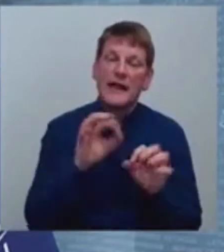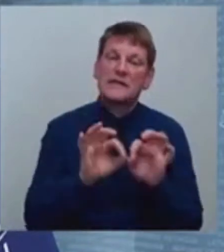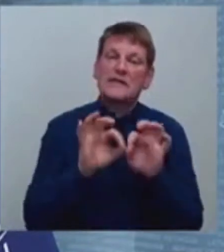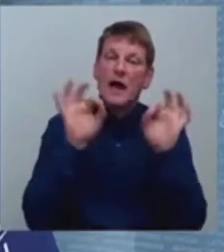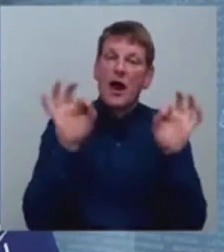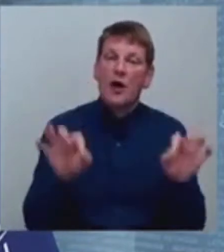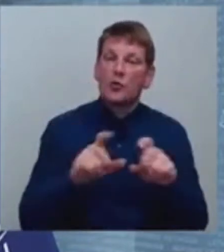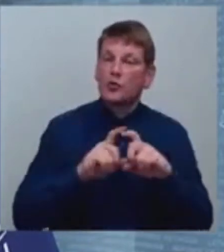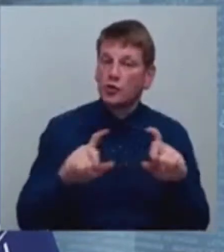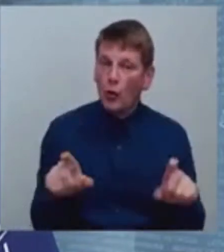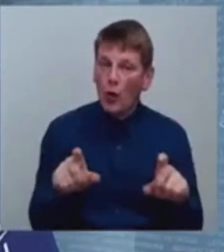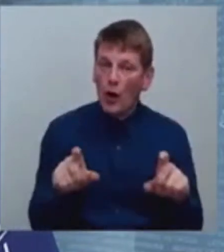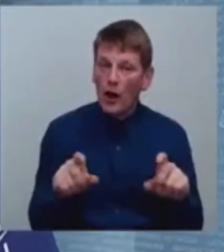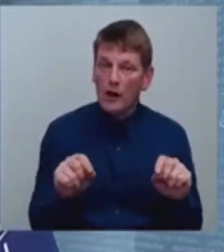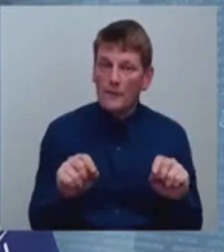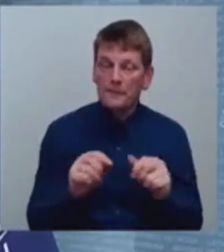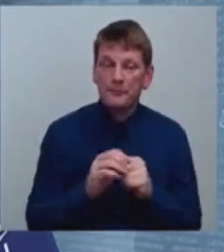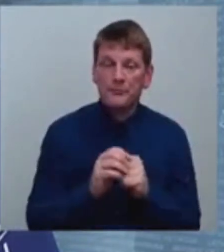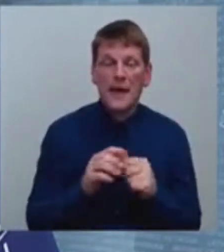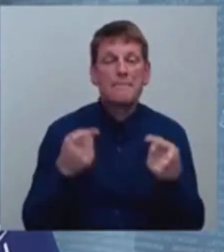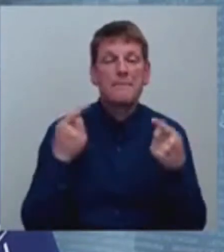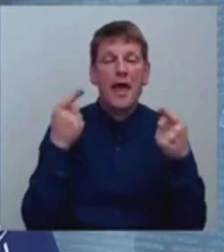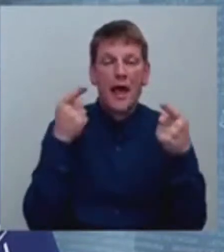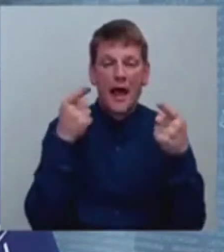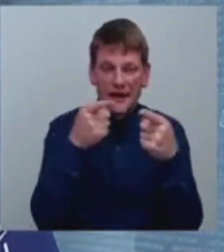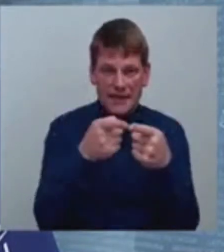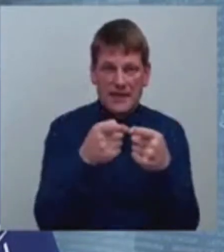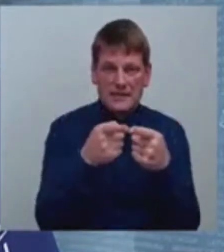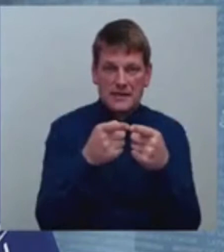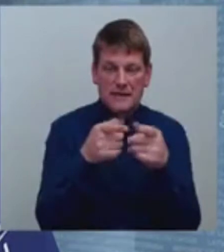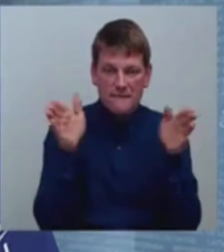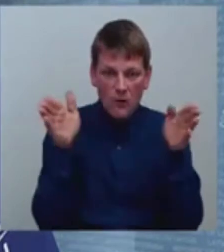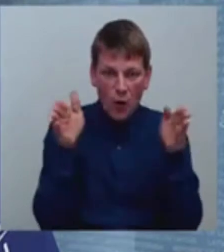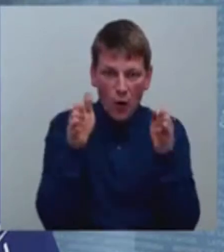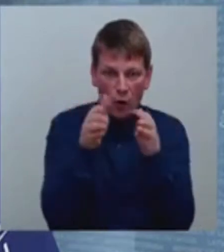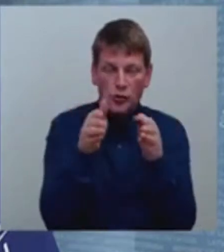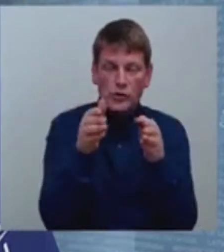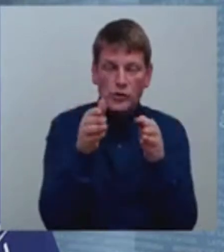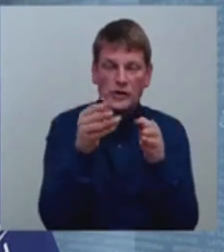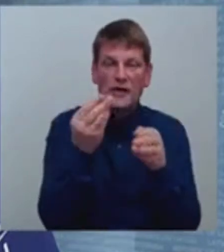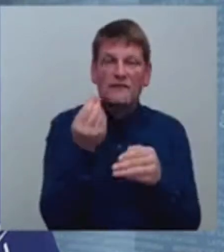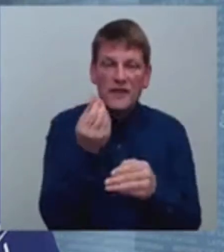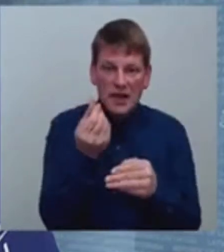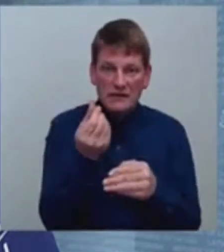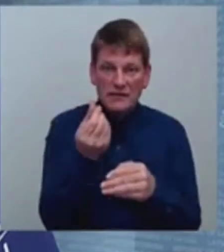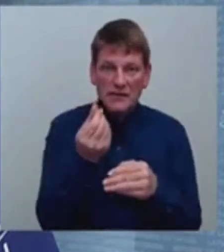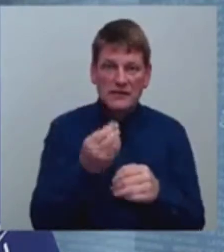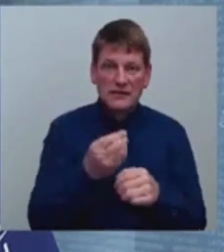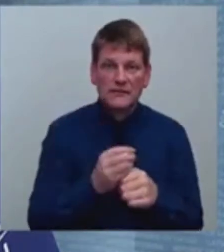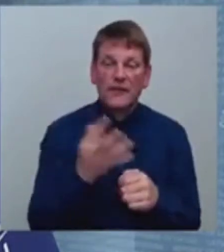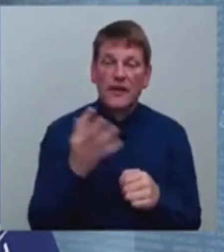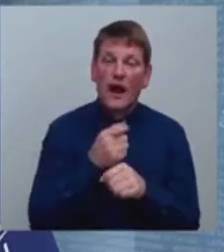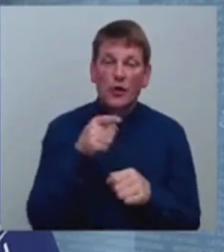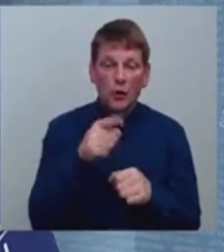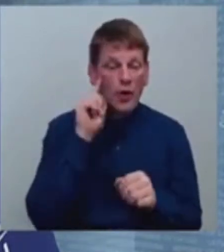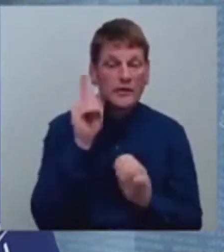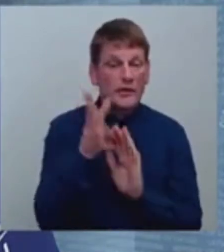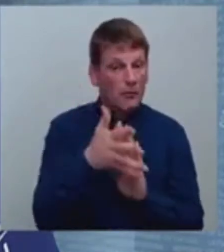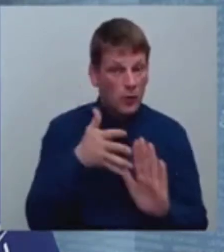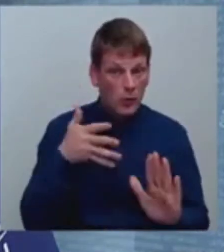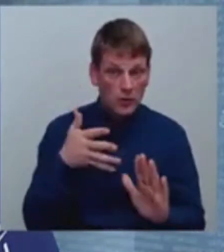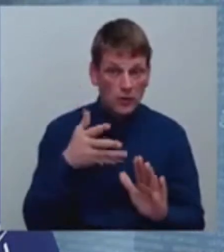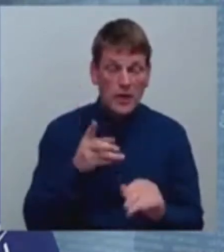skola, mērķa tiecīgāk fokusēt finanses, ar to saprotot,